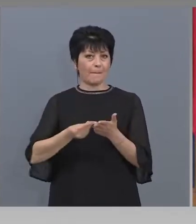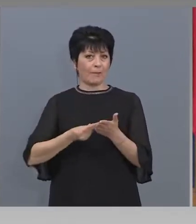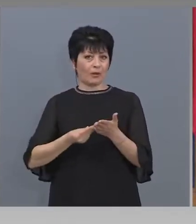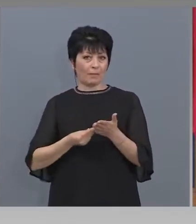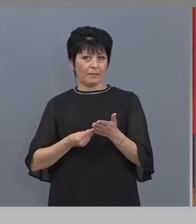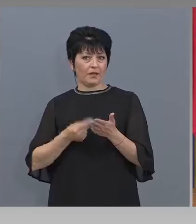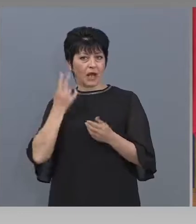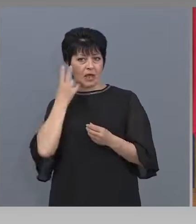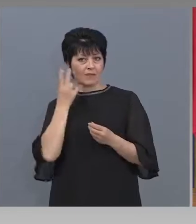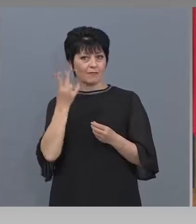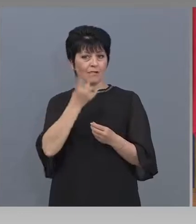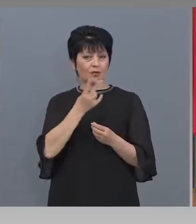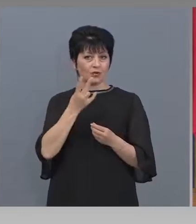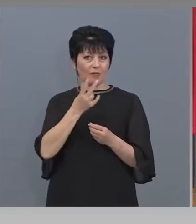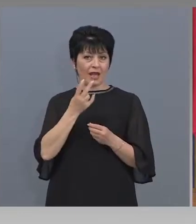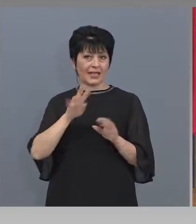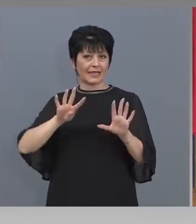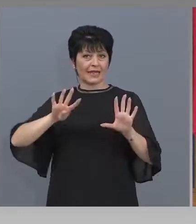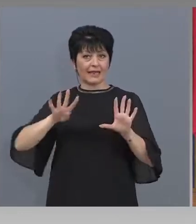месеца в червената къща?